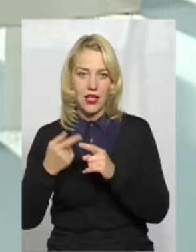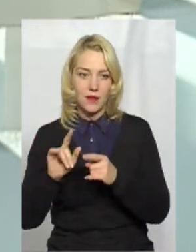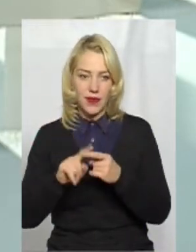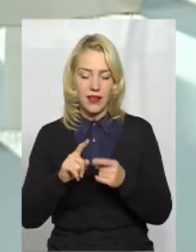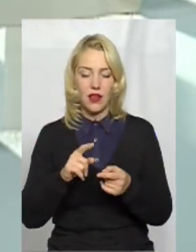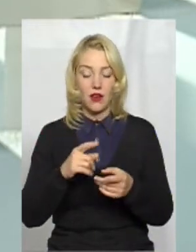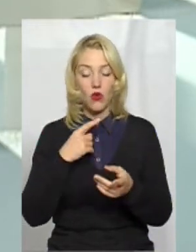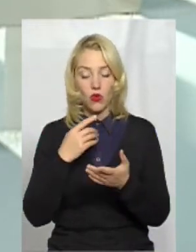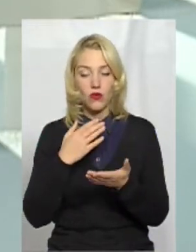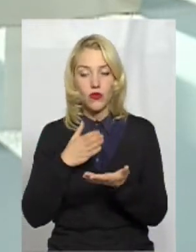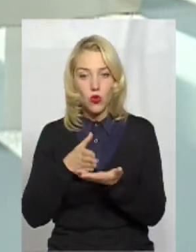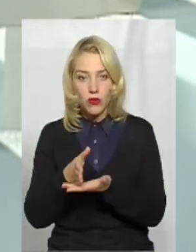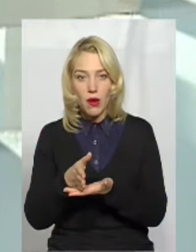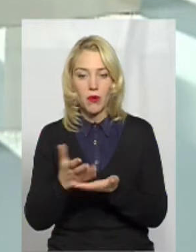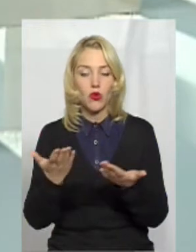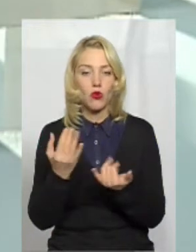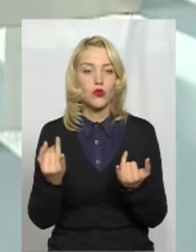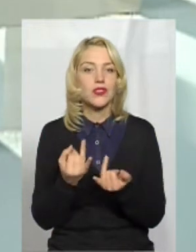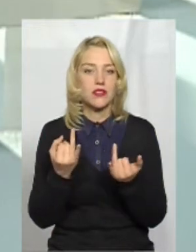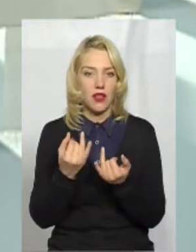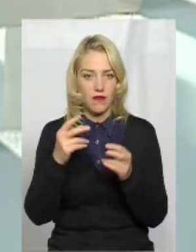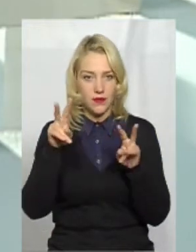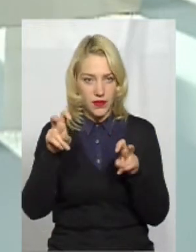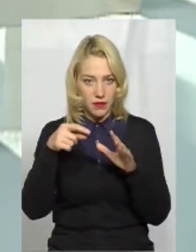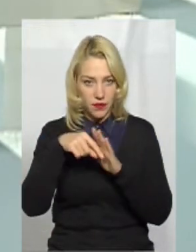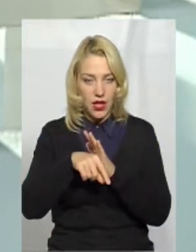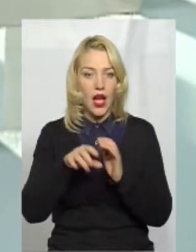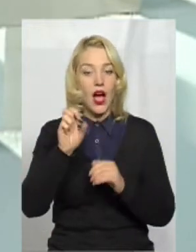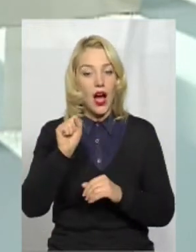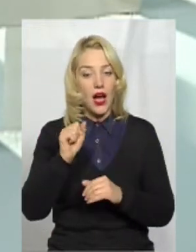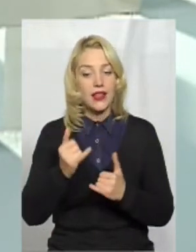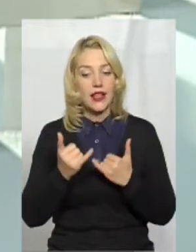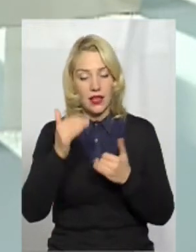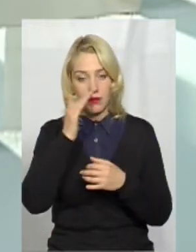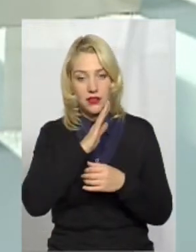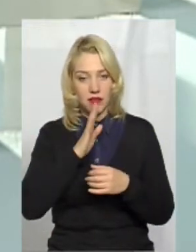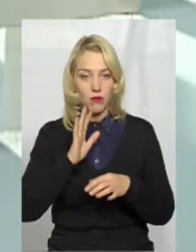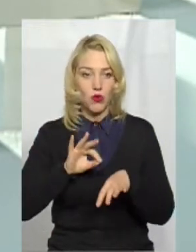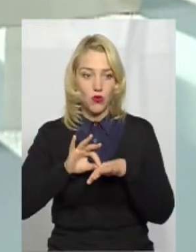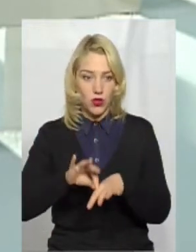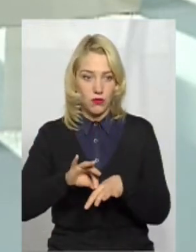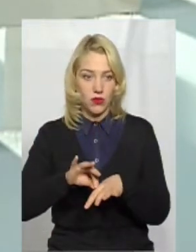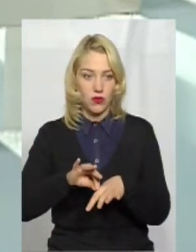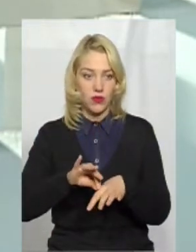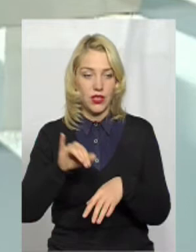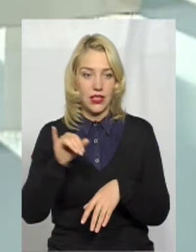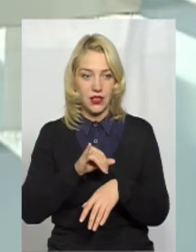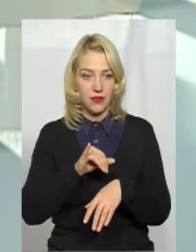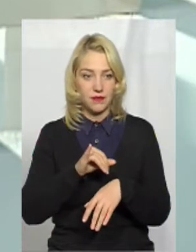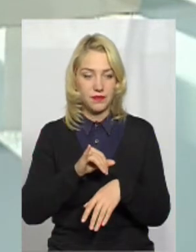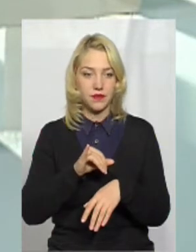напрямку, в якому їх це цікавить. Звичайно, ми для батьків проводимо і